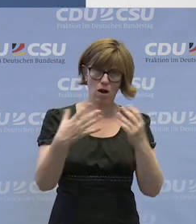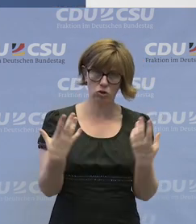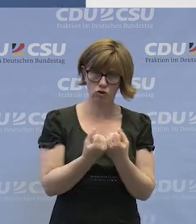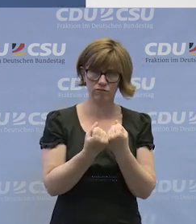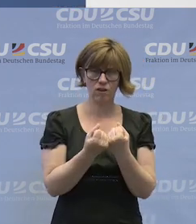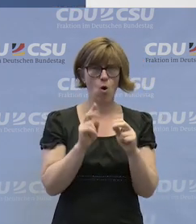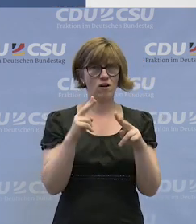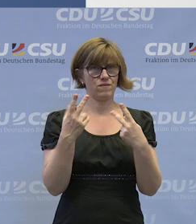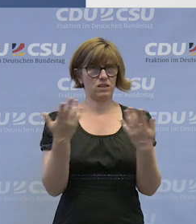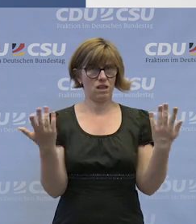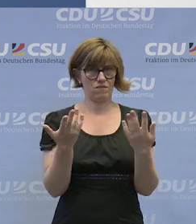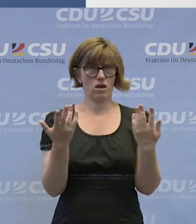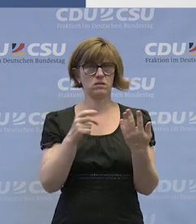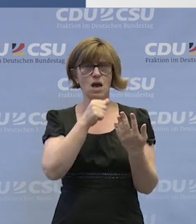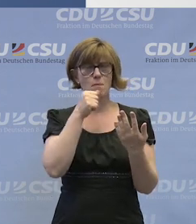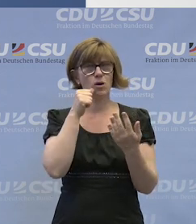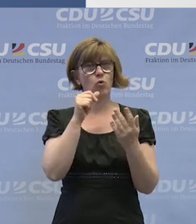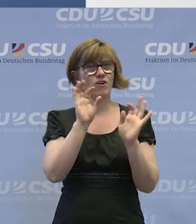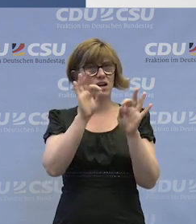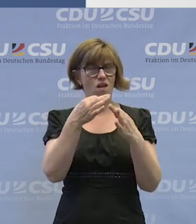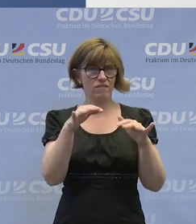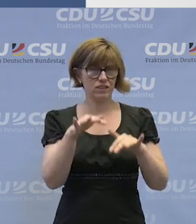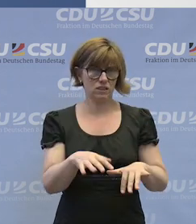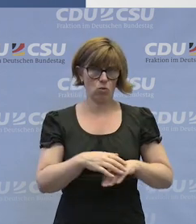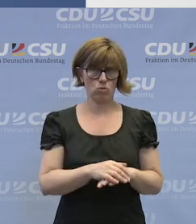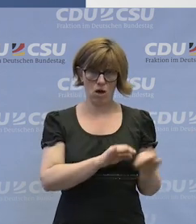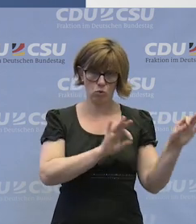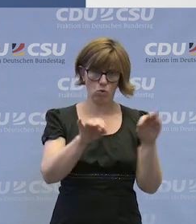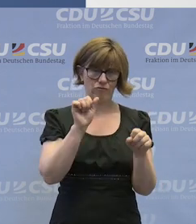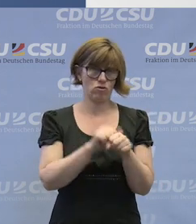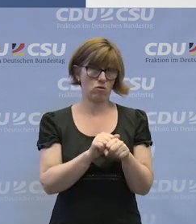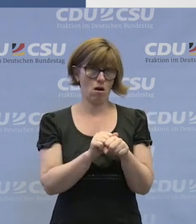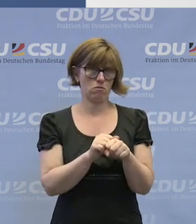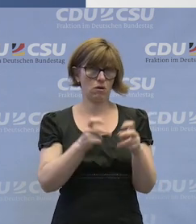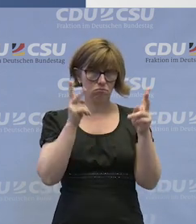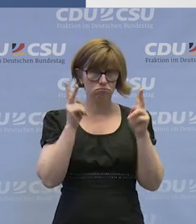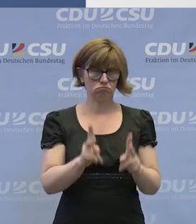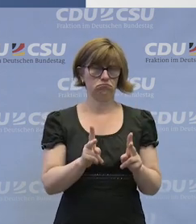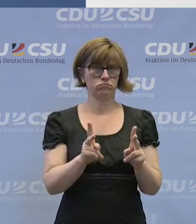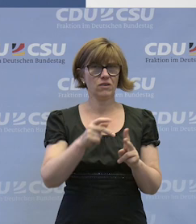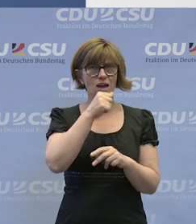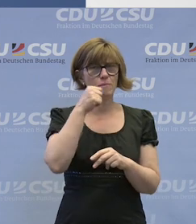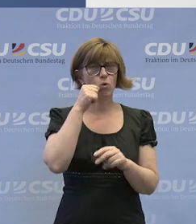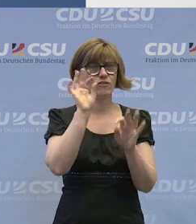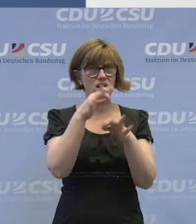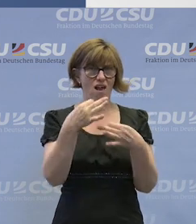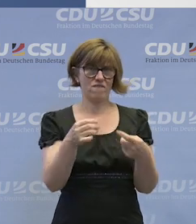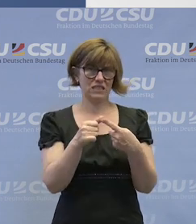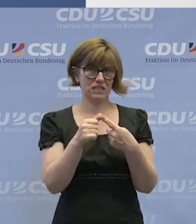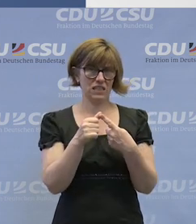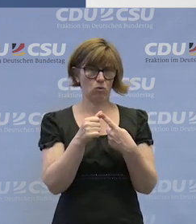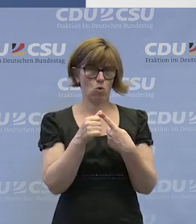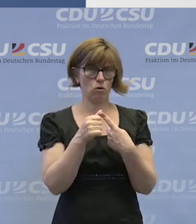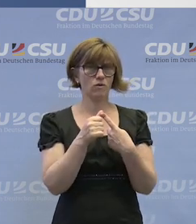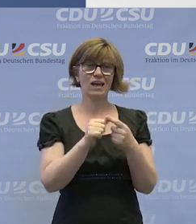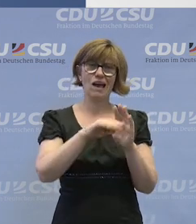dann ist es eben auch ganz wichtig, dass man eine berufliche Qualifizierung durchführt, die eben tatsächlich der beruflichen Qualifizierung in